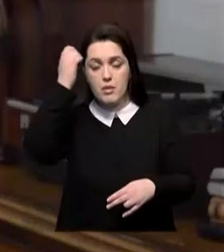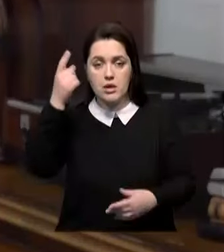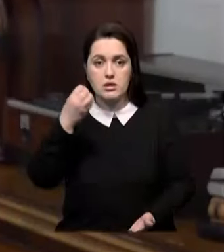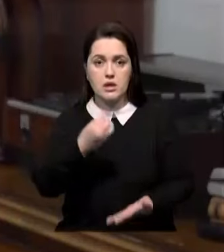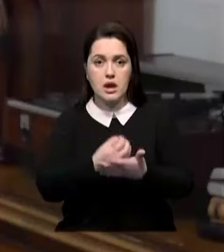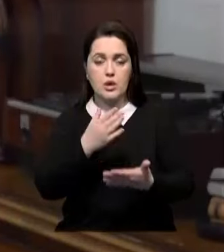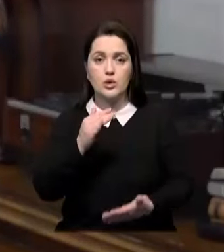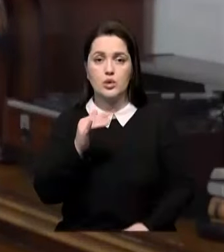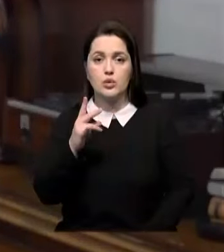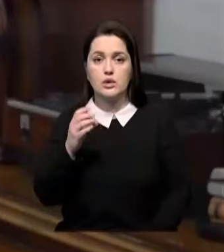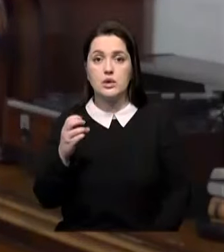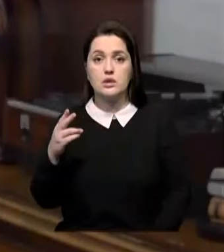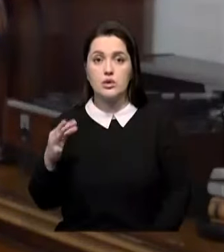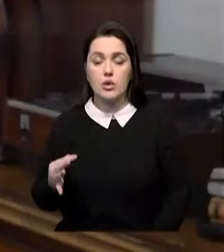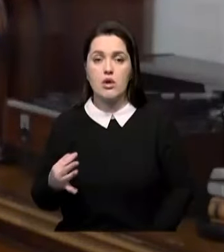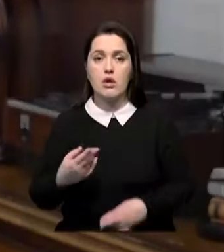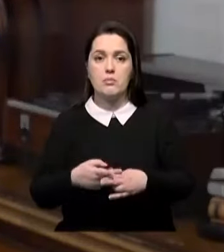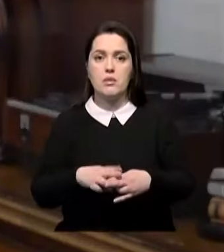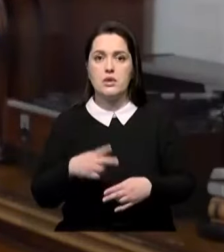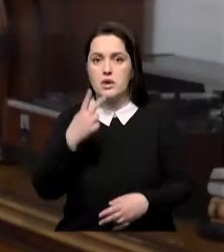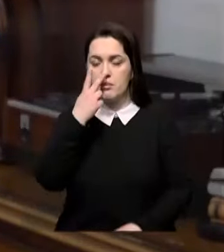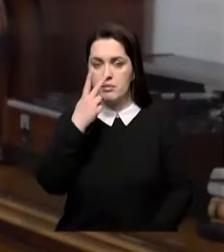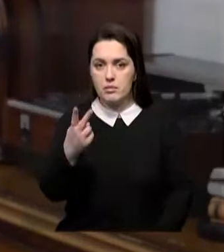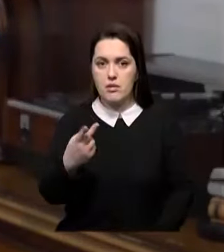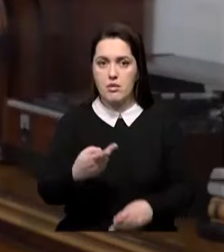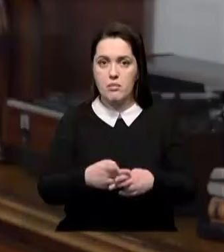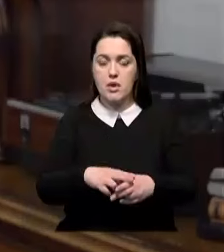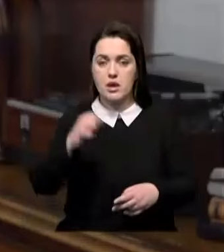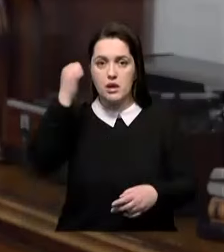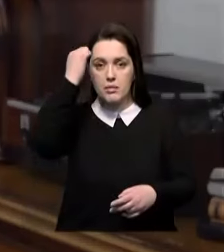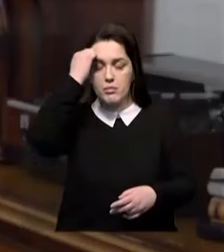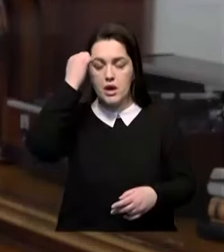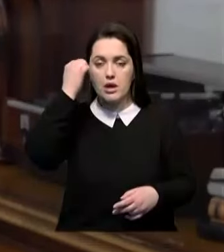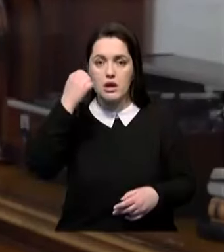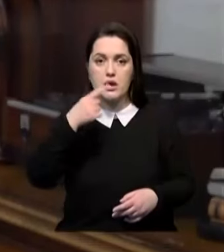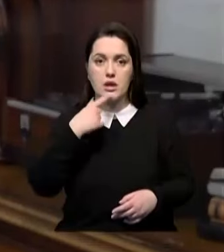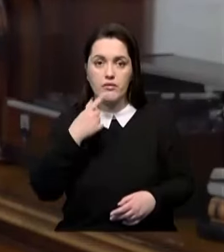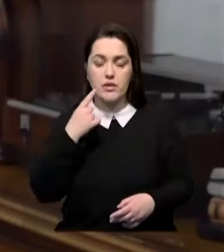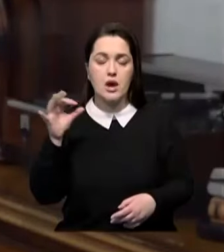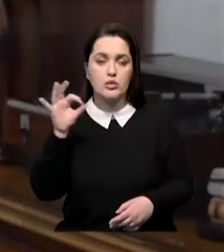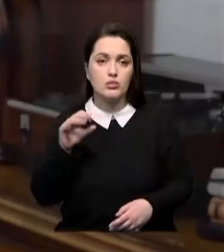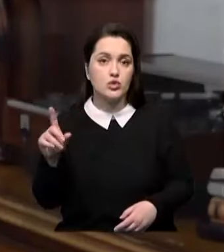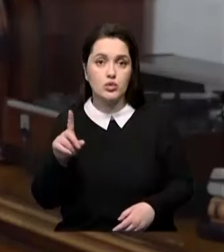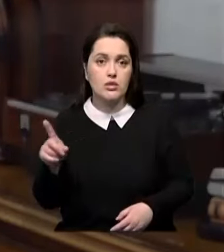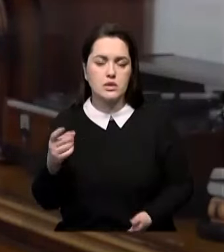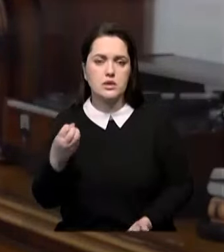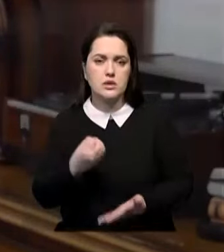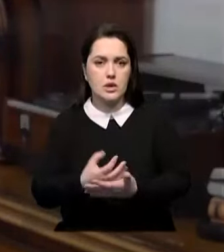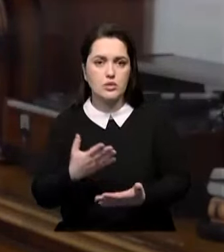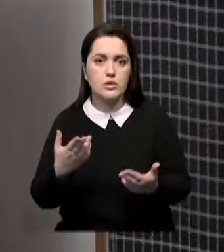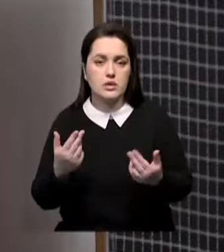ЮНЕСКО, это даже беглый взгляд на этих памятников. Оно говорит о том, что они достойны.